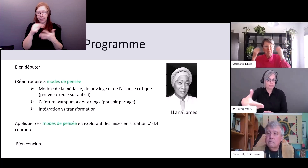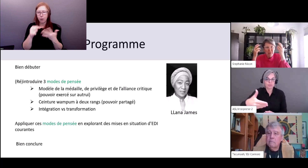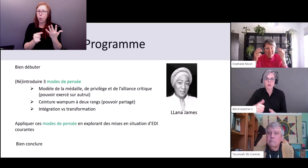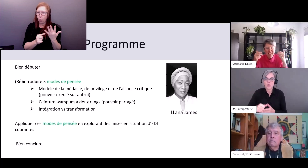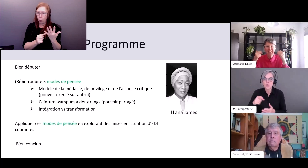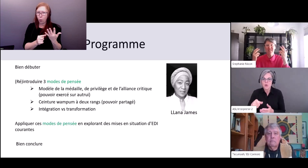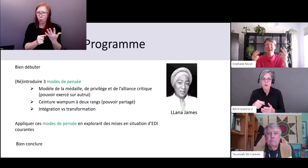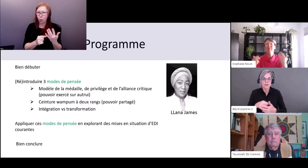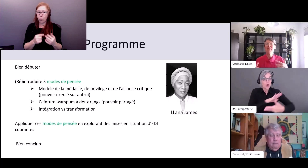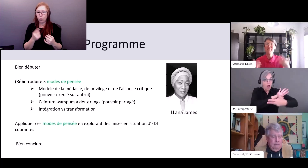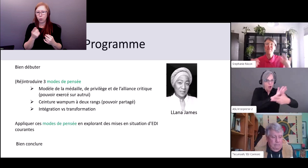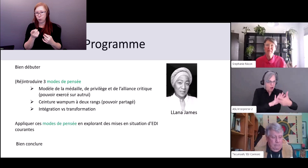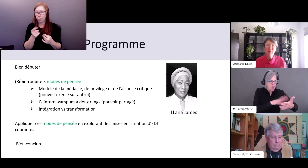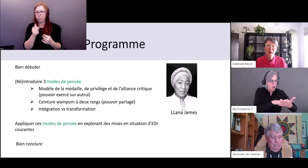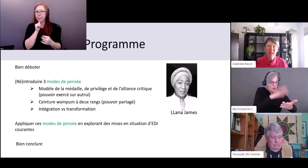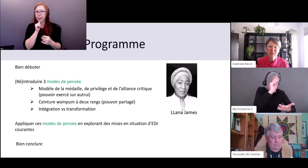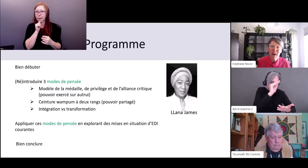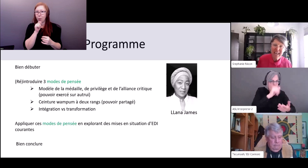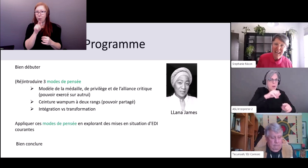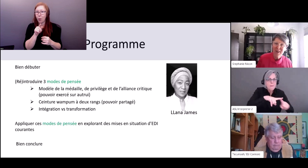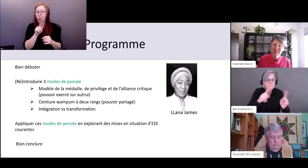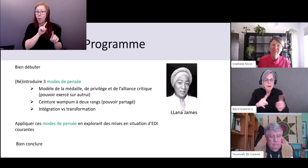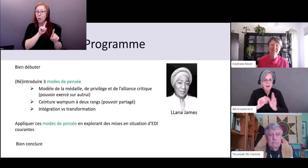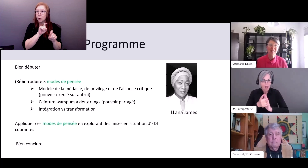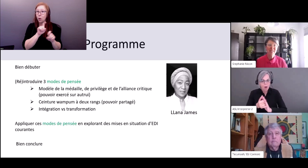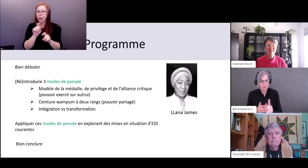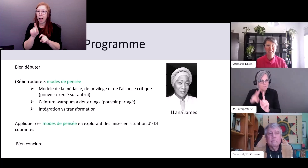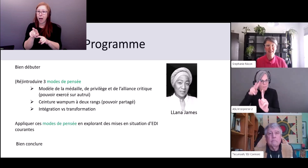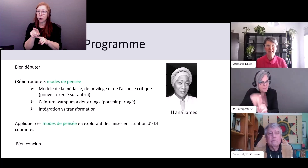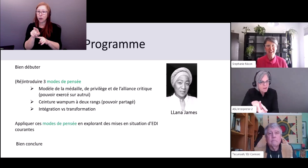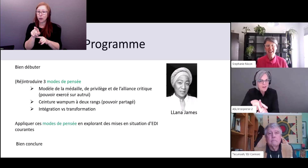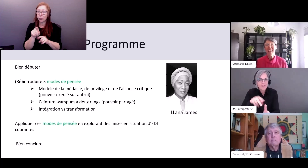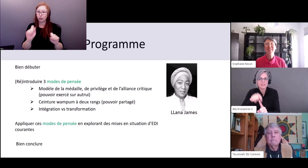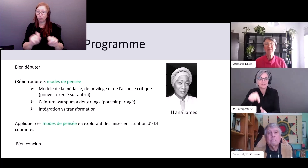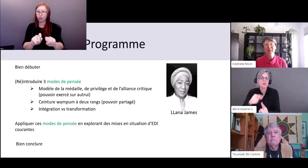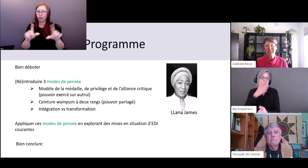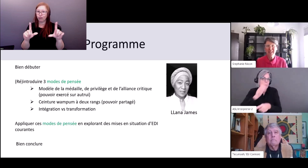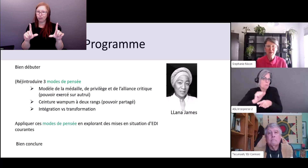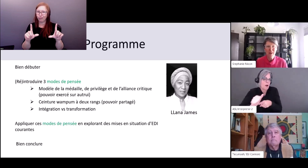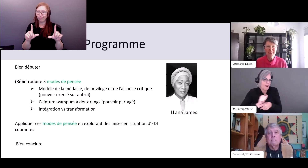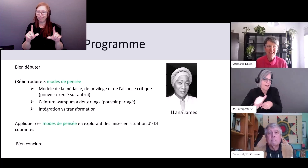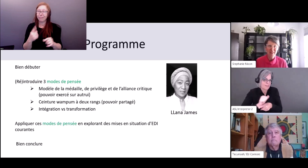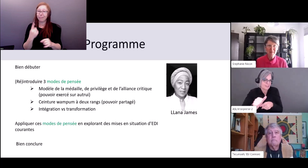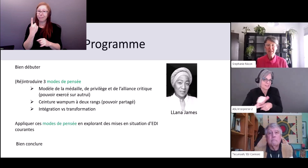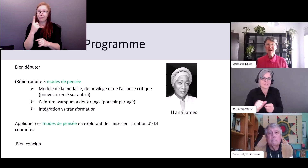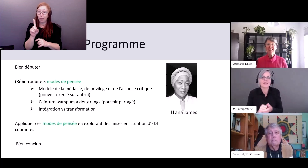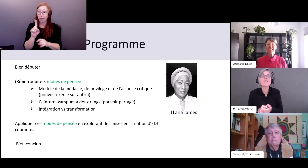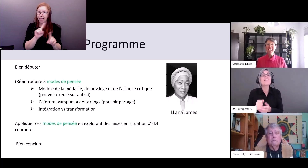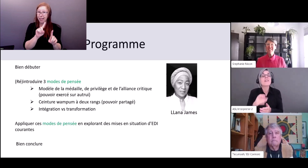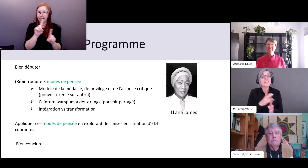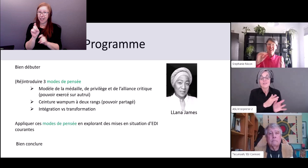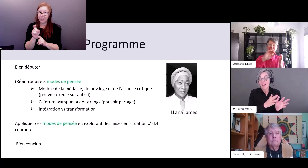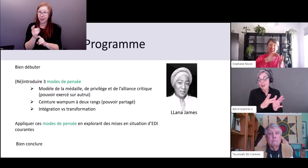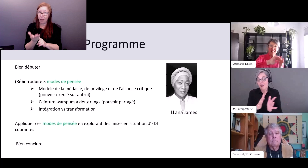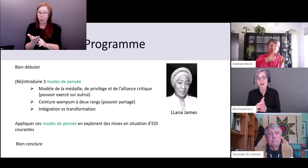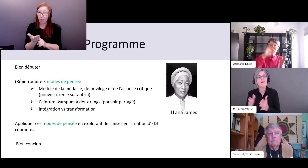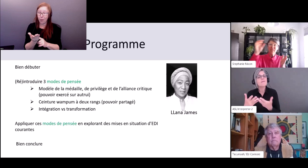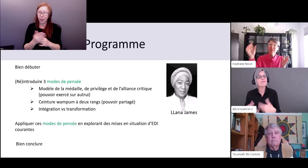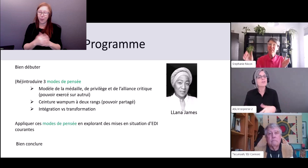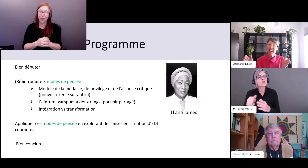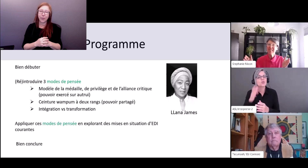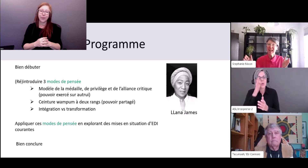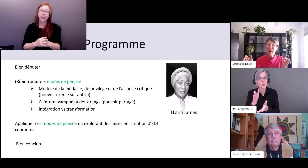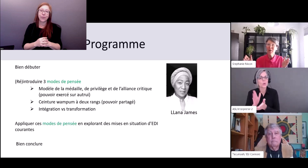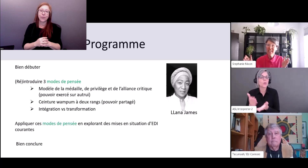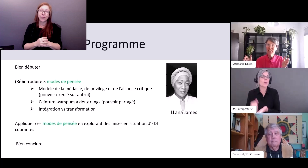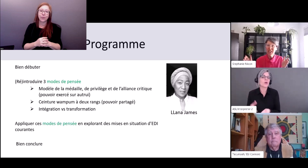sont courants on va construire des muscles pour construire ces habitudes mentales donc à travers une série de scénarios et puis on va